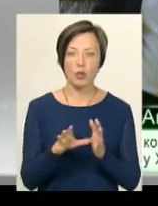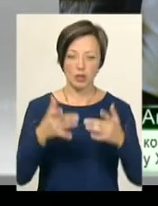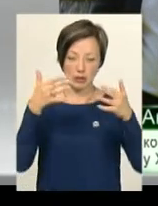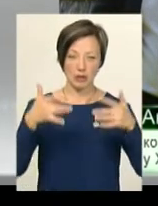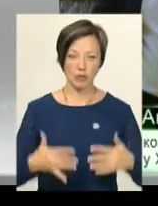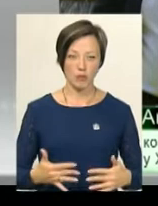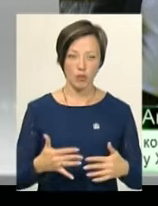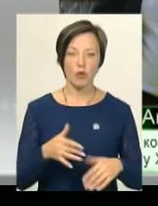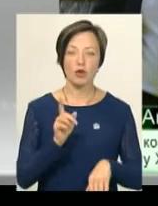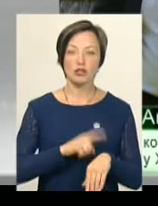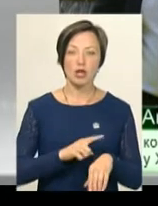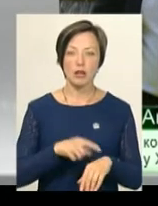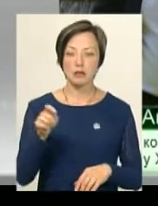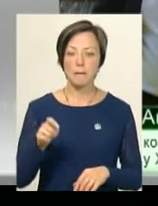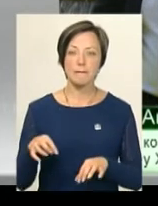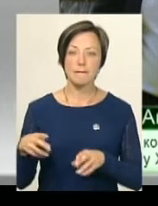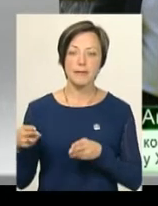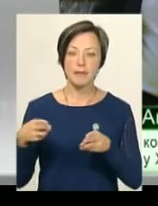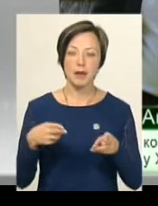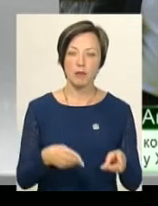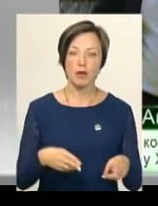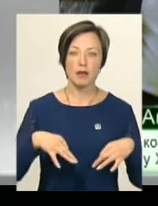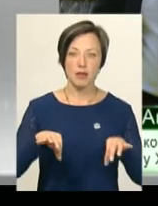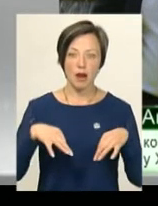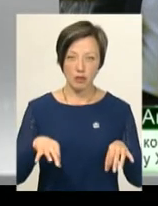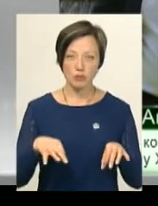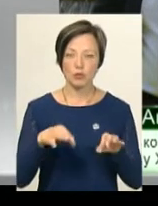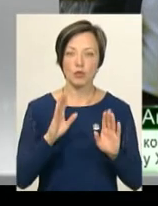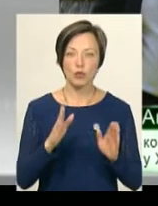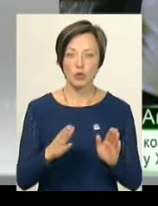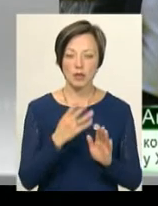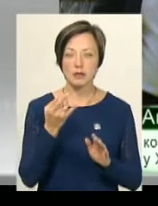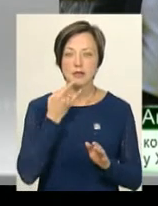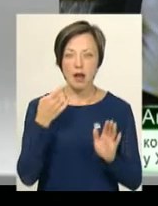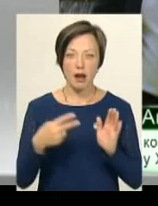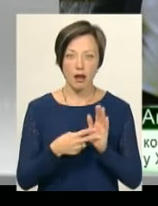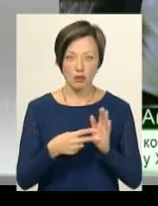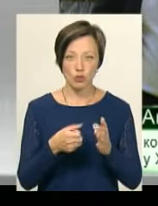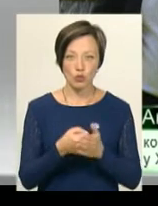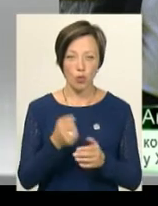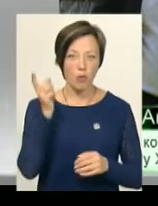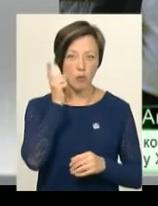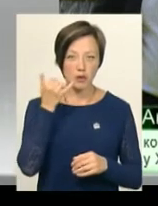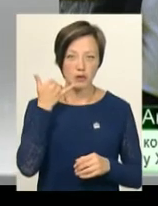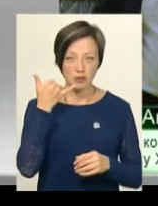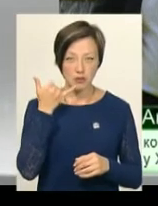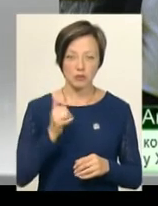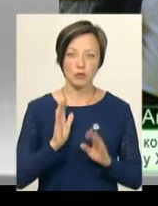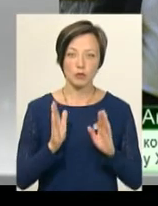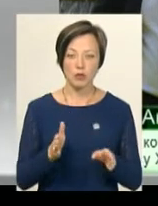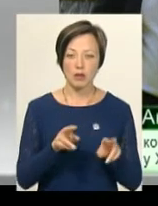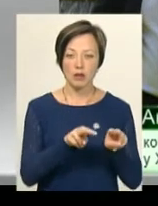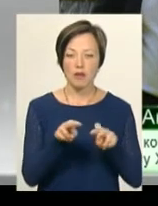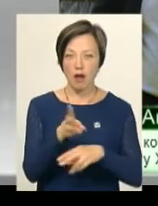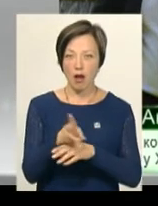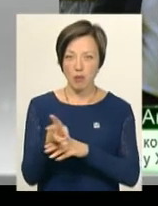час прибуття транспорту на зупинку. Буде підзарядка мобільного телефону, обов'язково, камери відеонагляду. Для